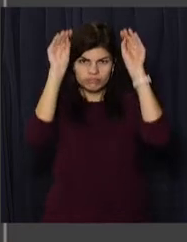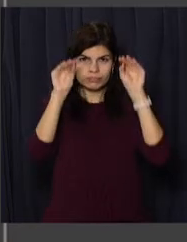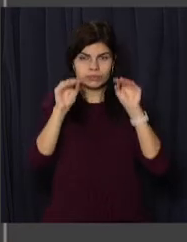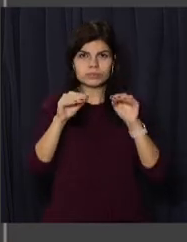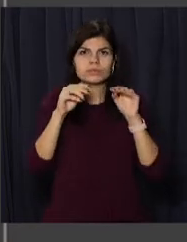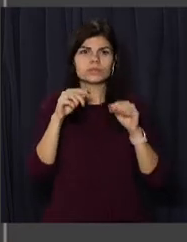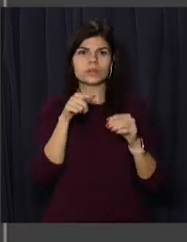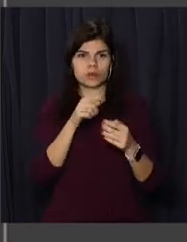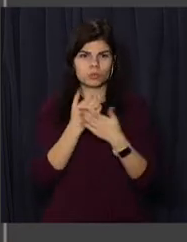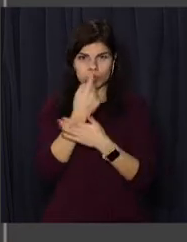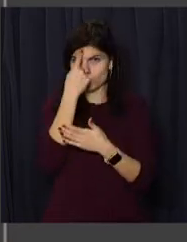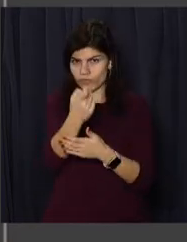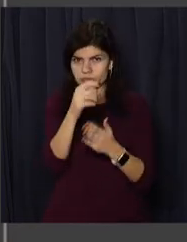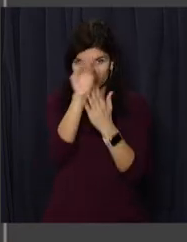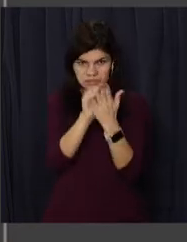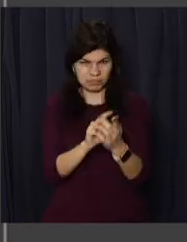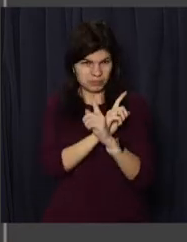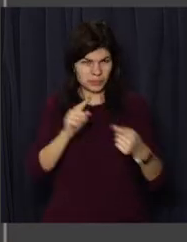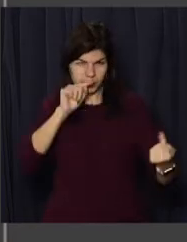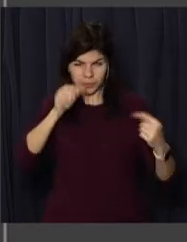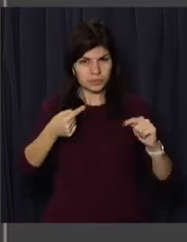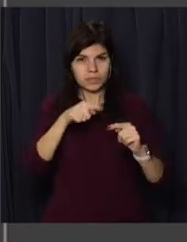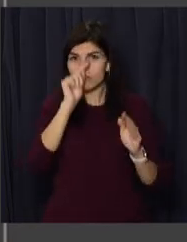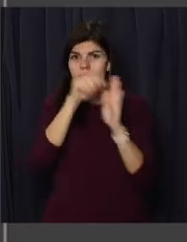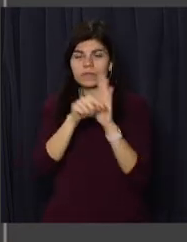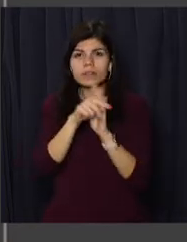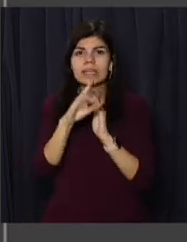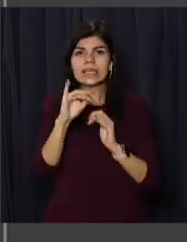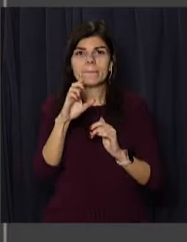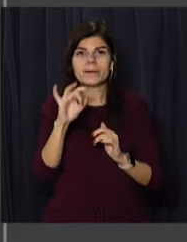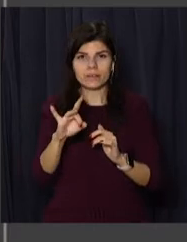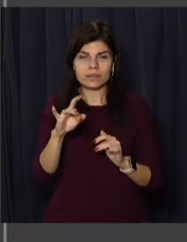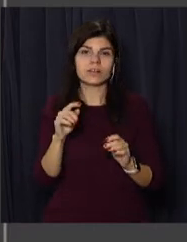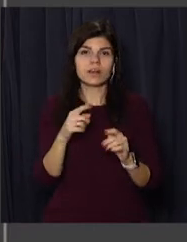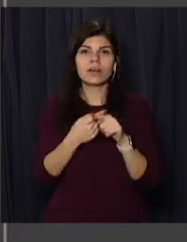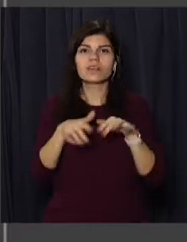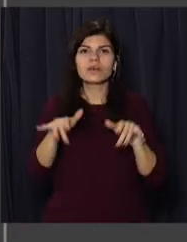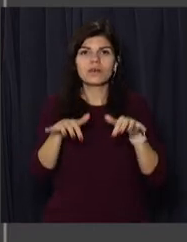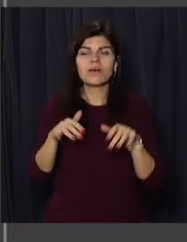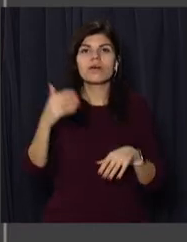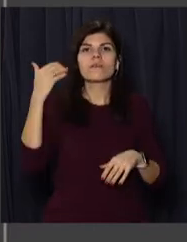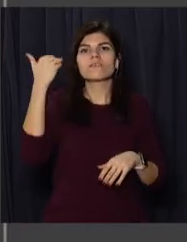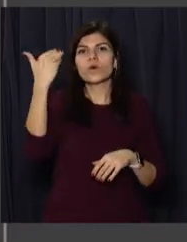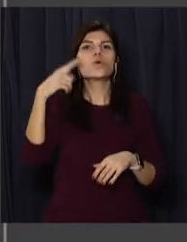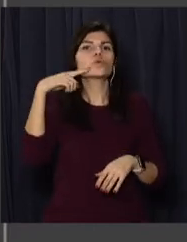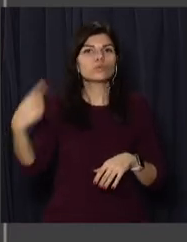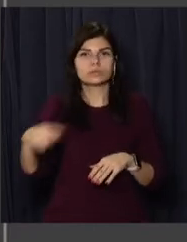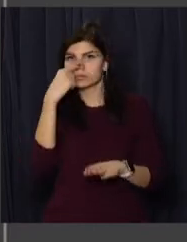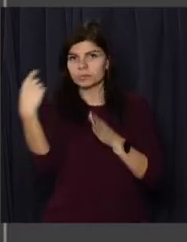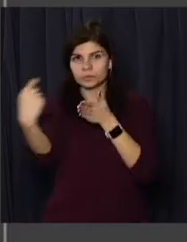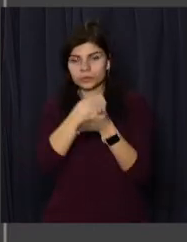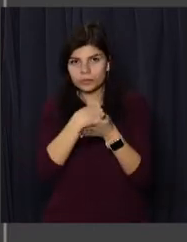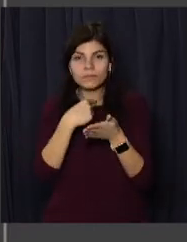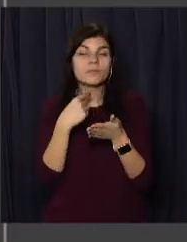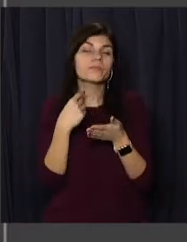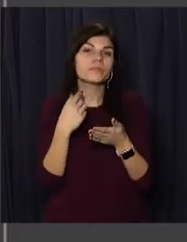антиукраїнське повідомлення. За попередню інформацію, кібератаку здійснили айтішники з країн-агресора. Також на сайтах